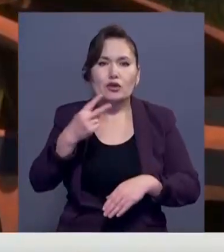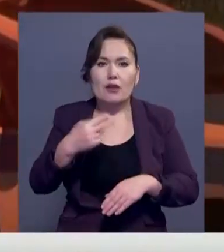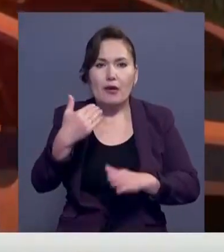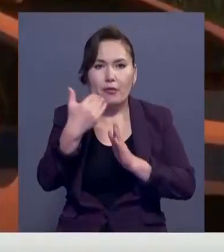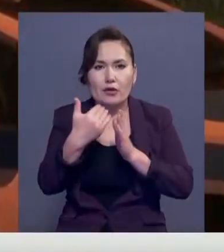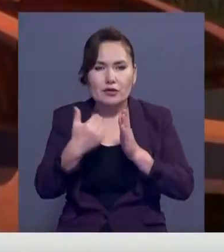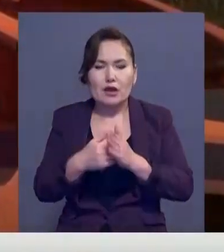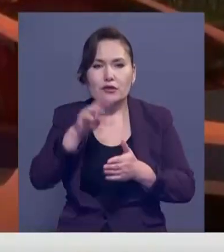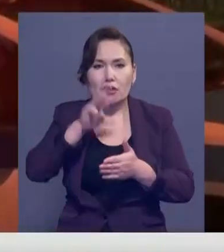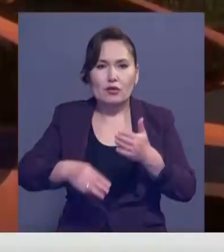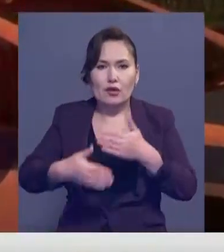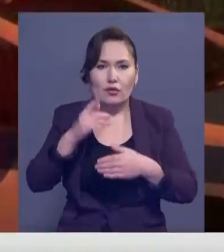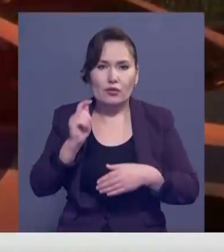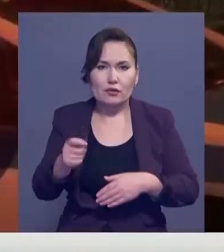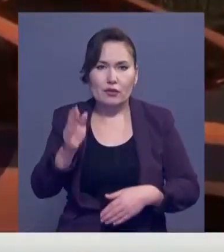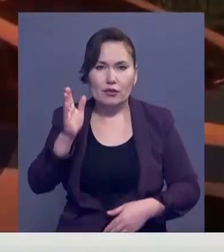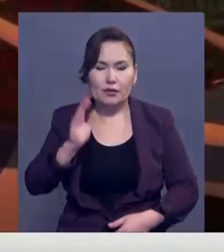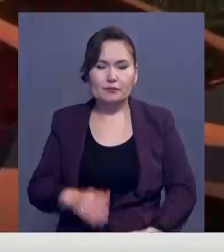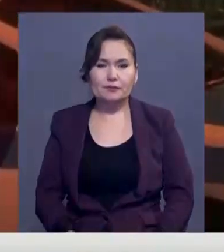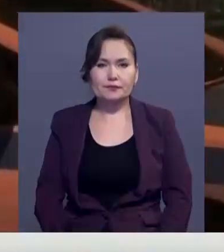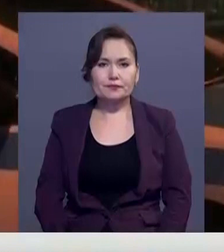-ші бабы бойынша қаттамат олдырылды.